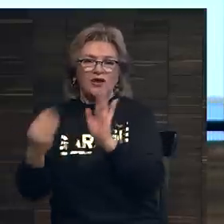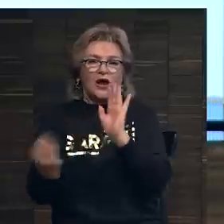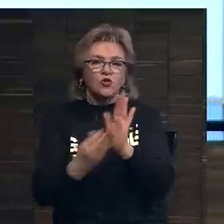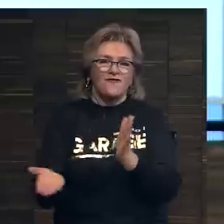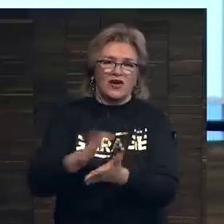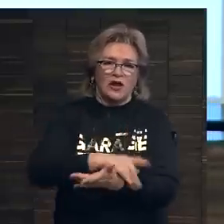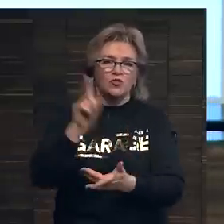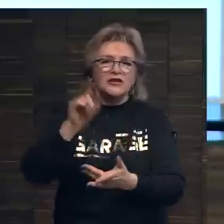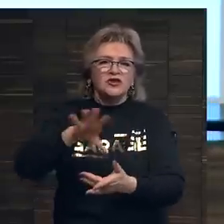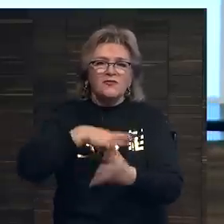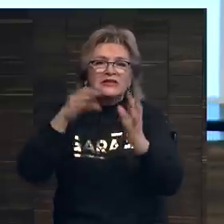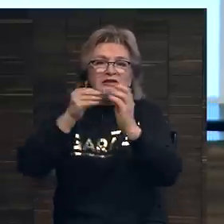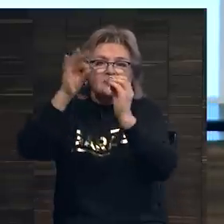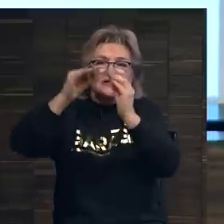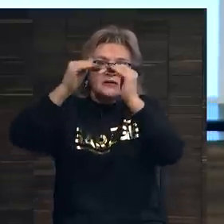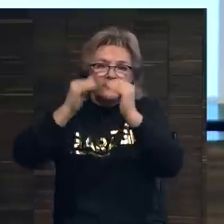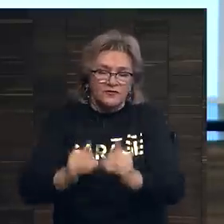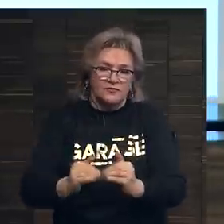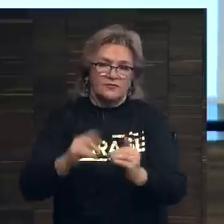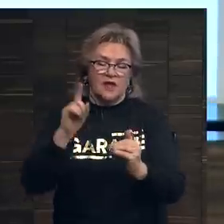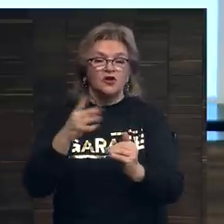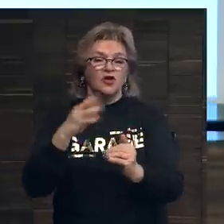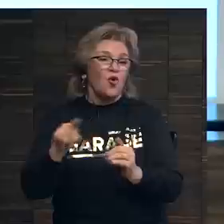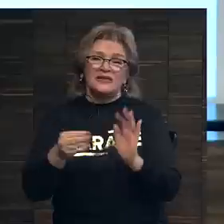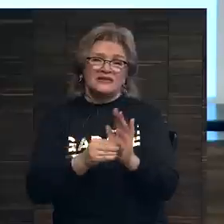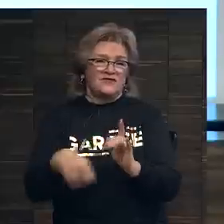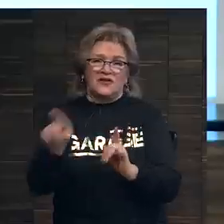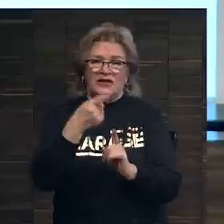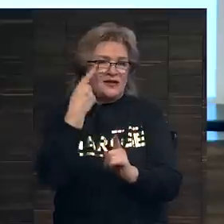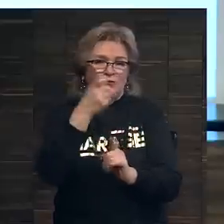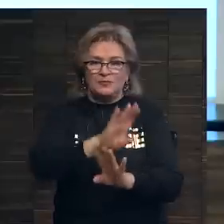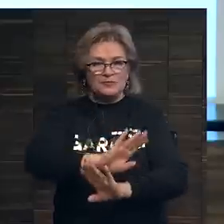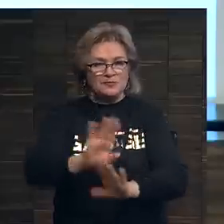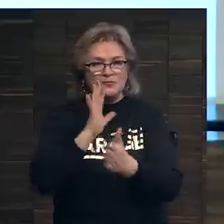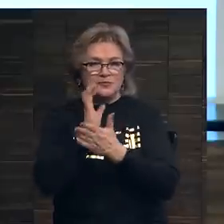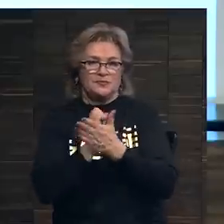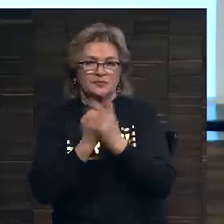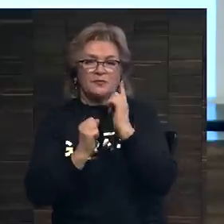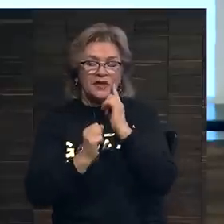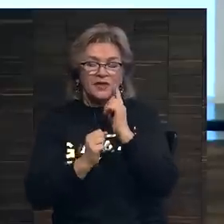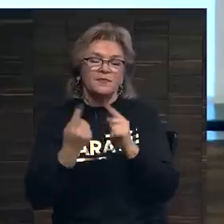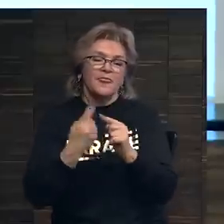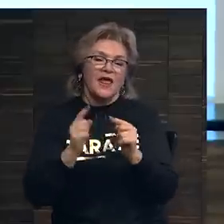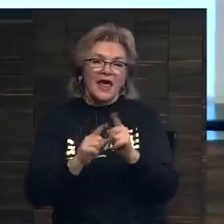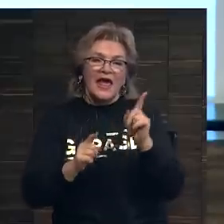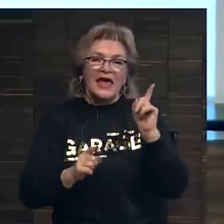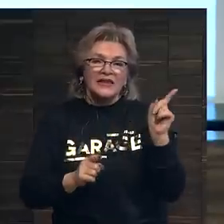каталоге. Часто это бывает даже целых 10%. Но эту цифру никому не сообщают. Понятно? Это